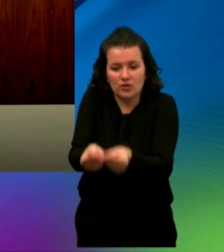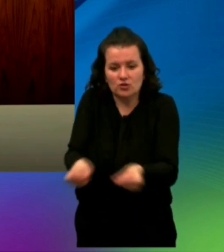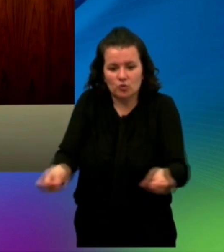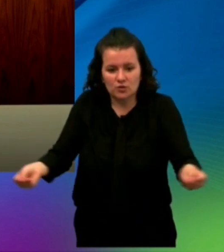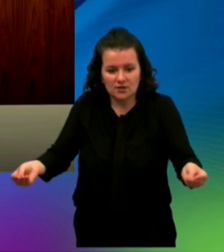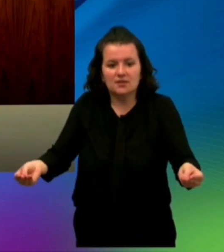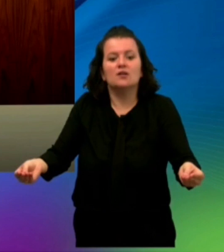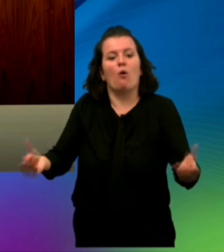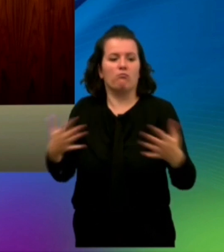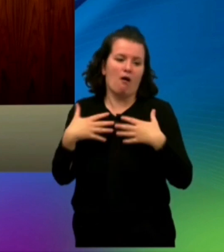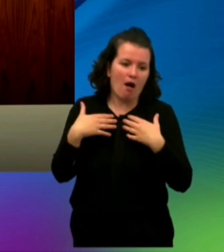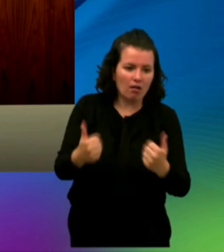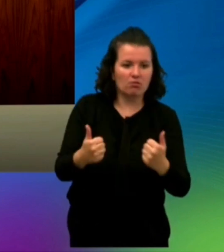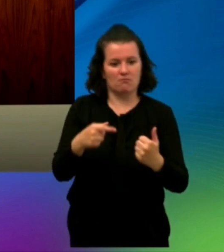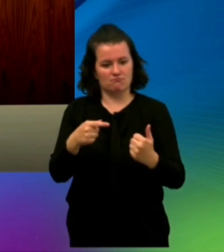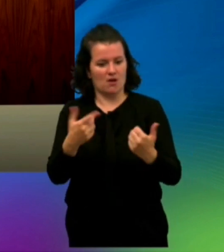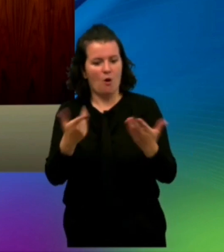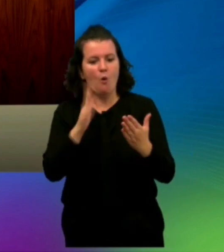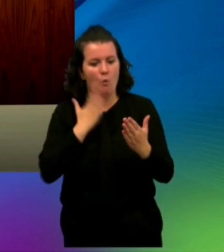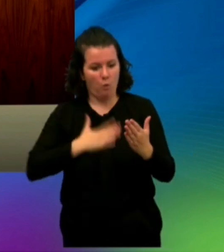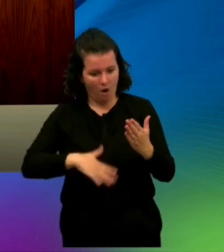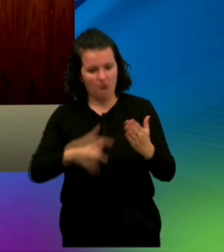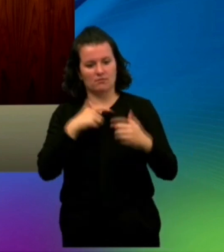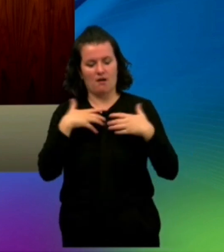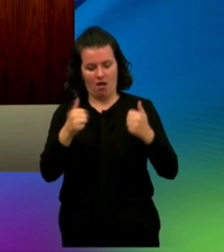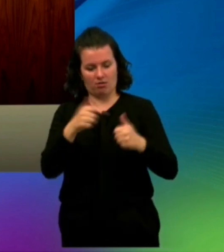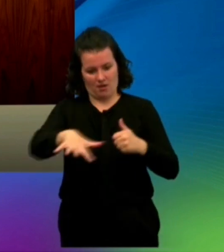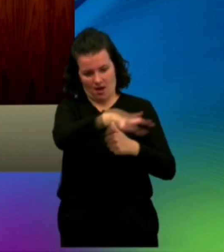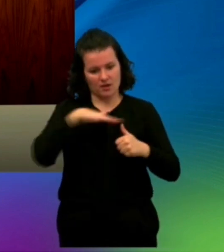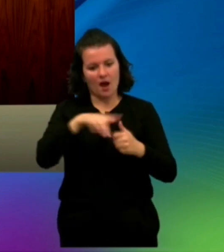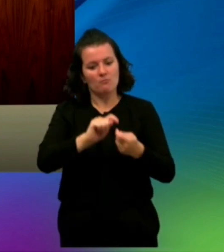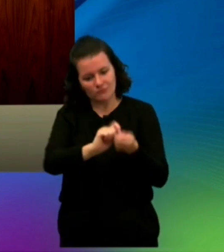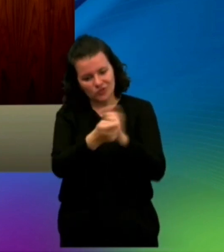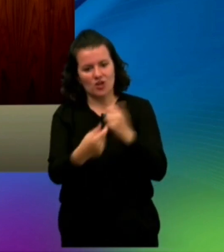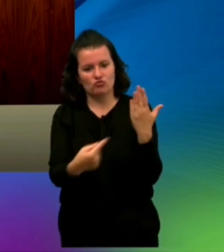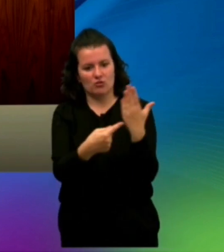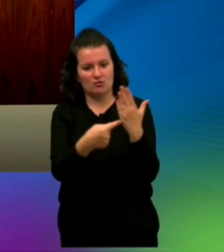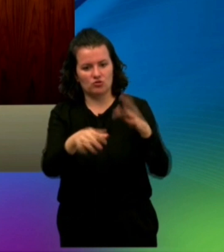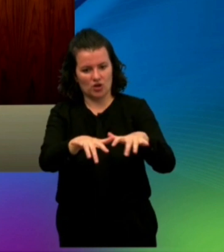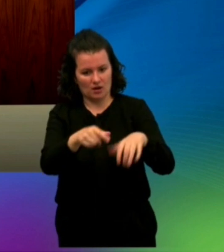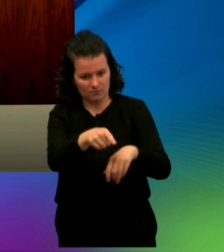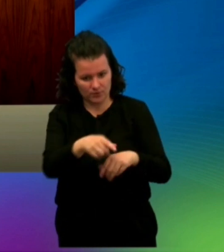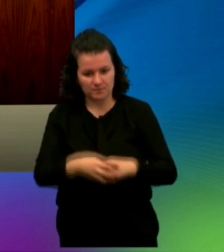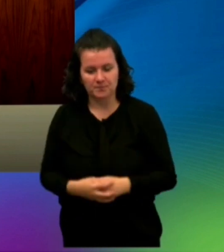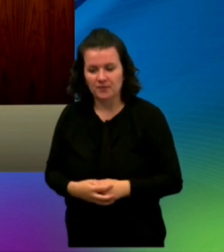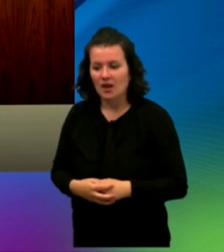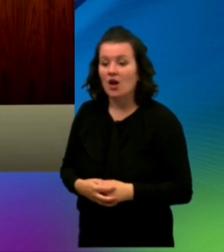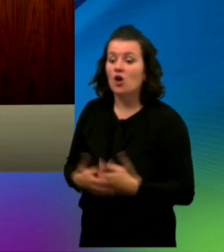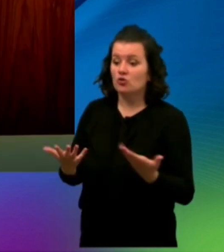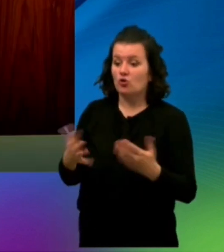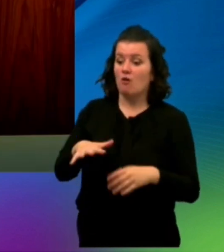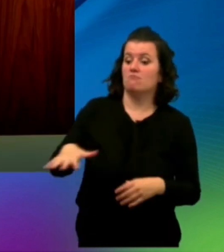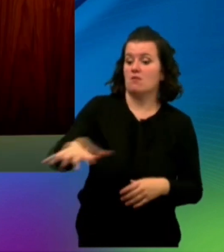شروط نعتبرها لازمة لضمان التنزيل السليم ليورش التعميم التغذية الصحية على